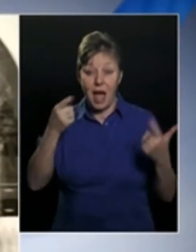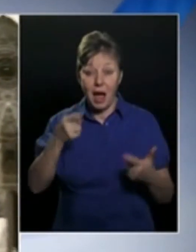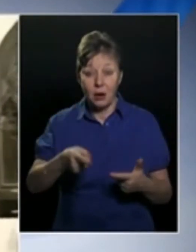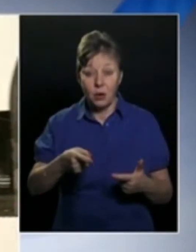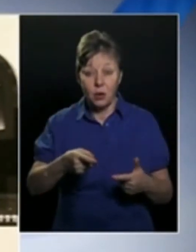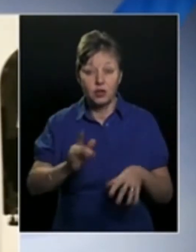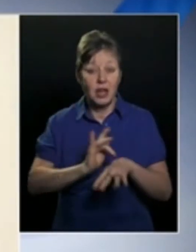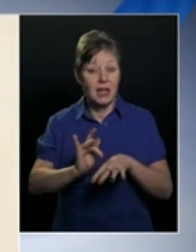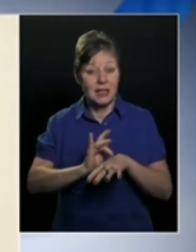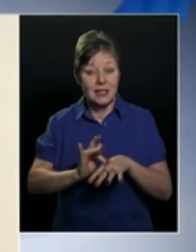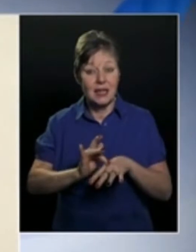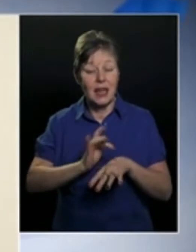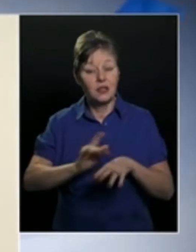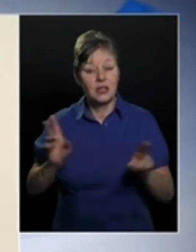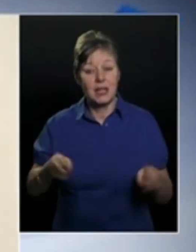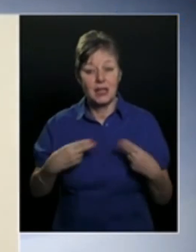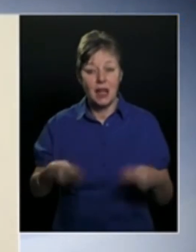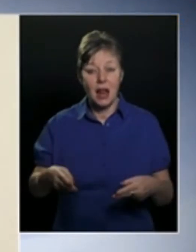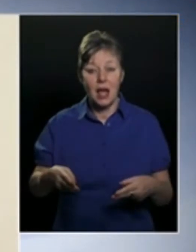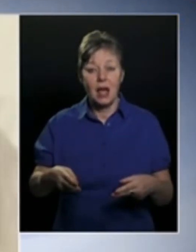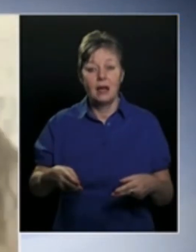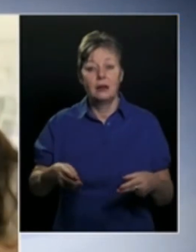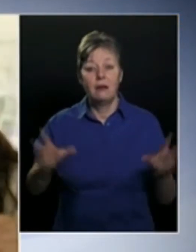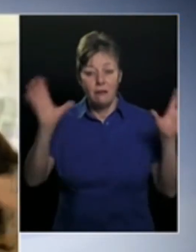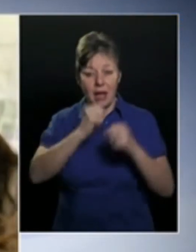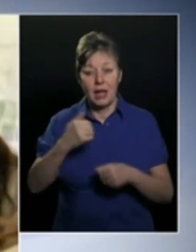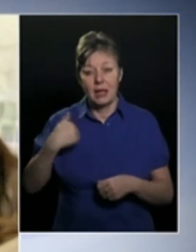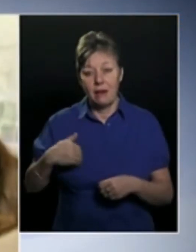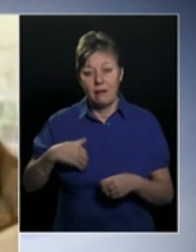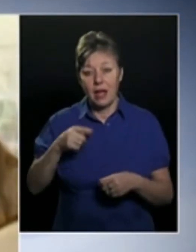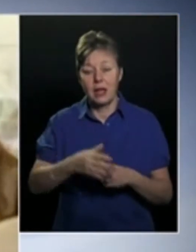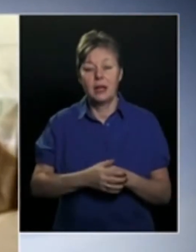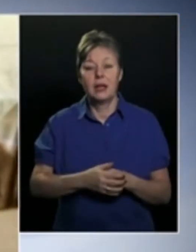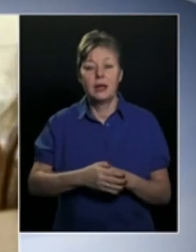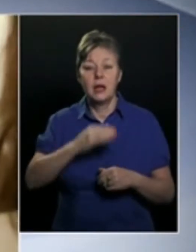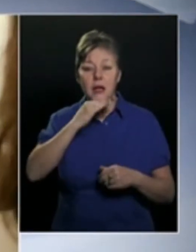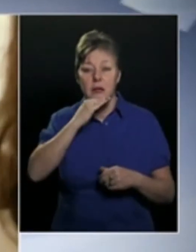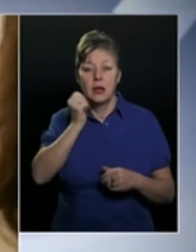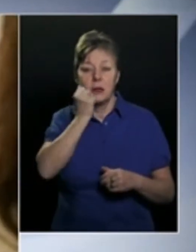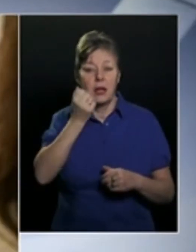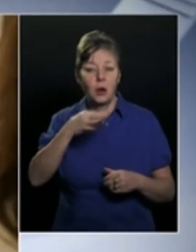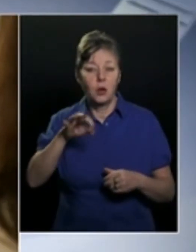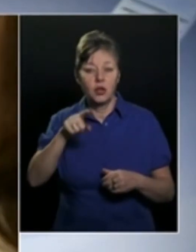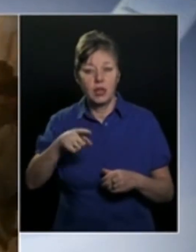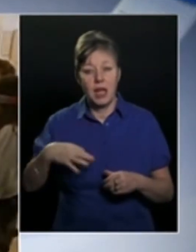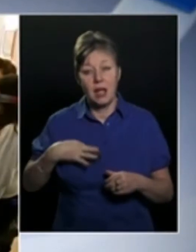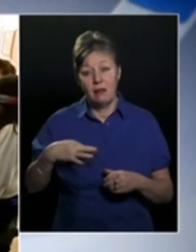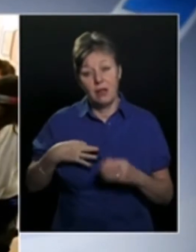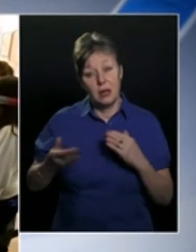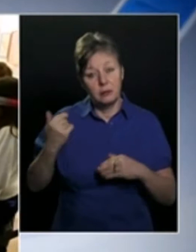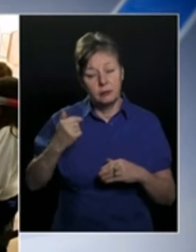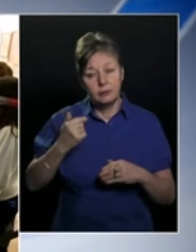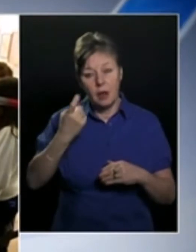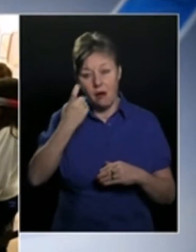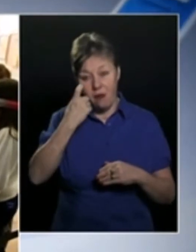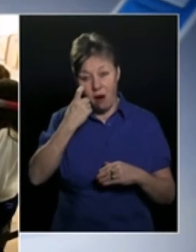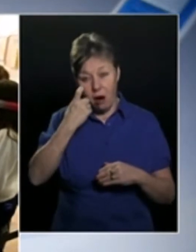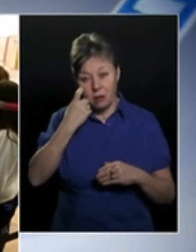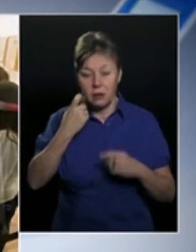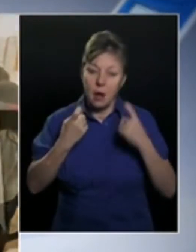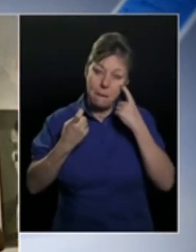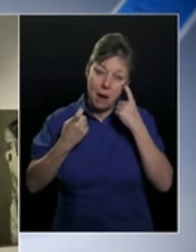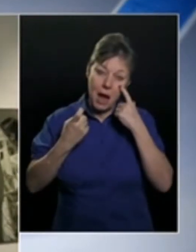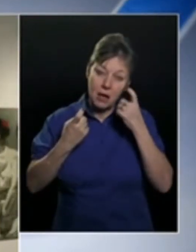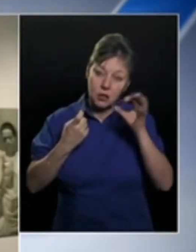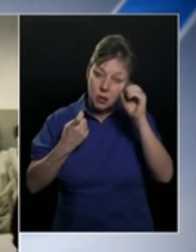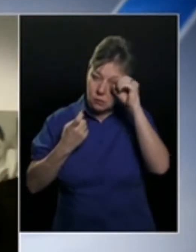színes, színtalán, szekete-fehér. Szalai Miklósné fiatalkorában egyik szemére megvakult,